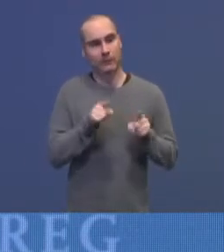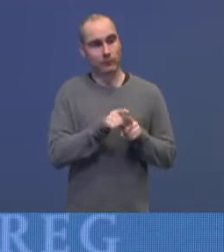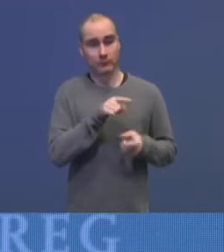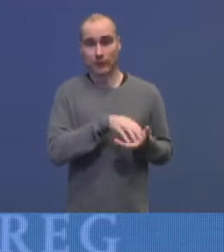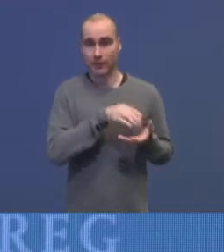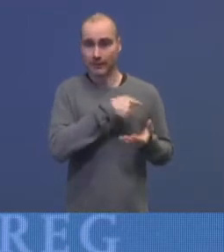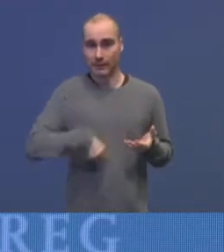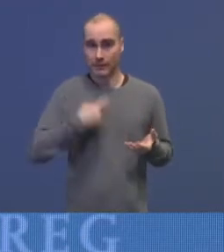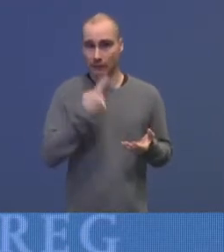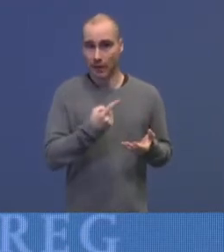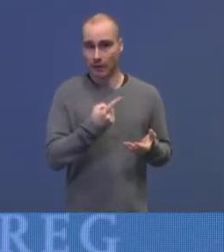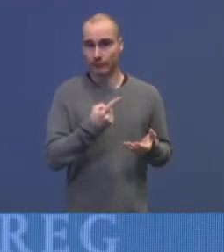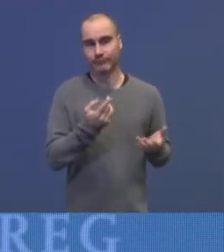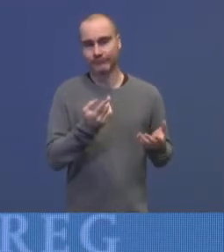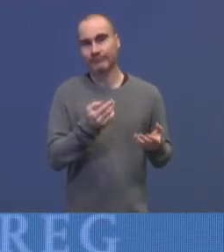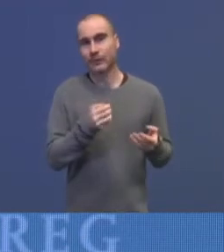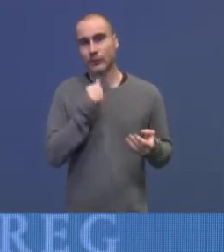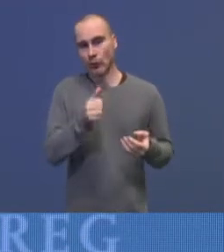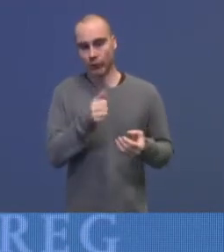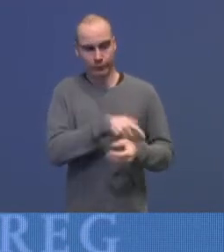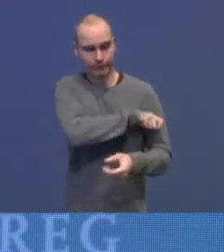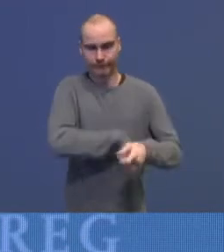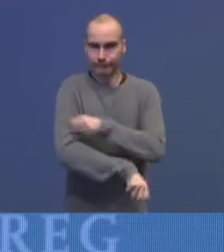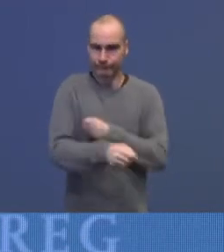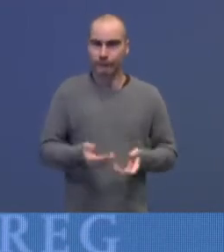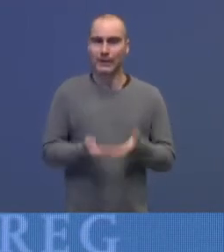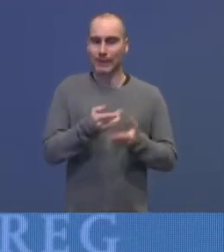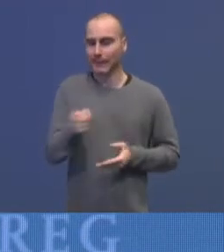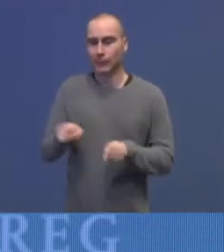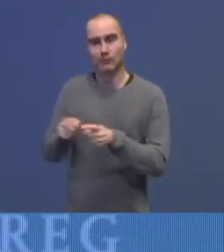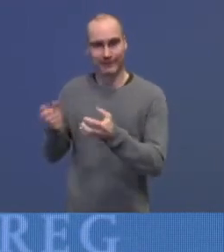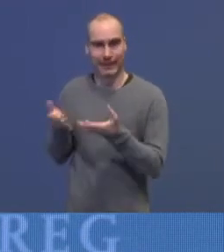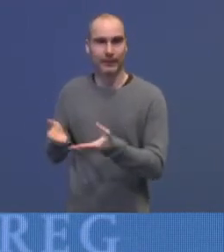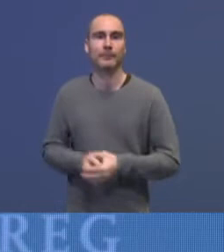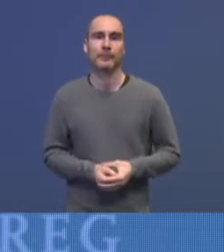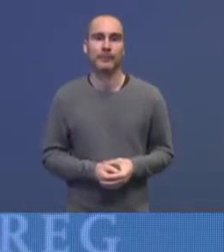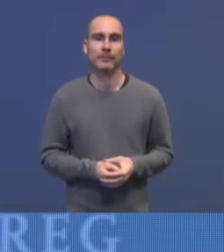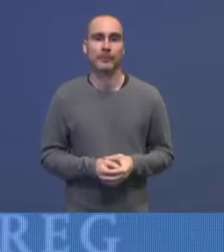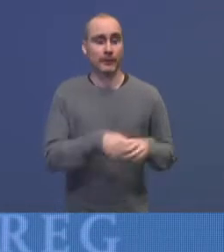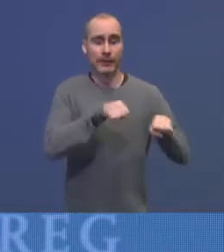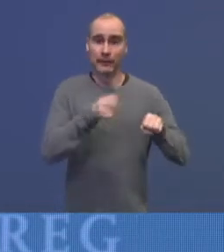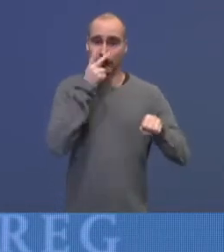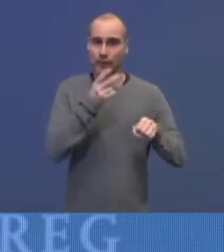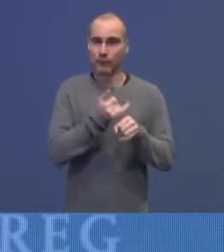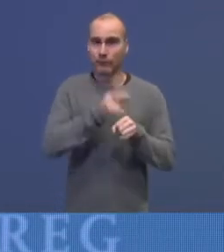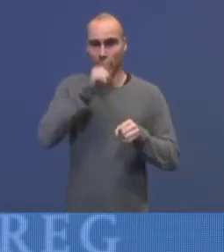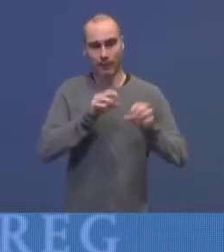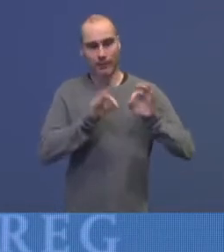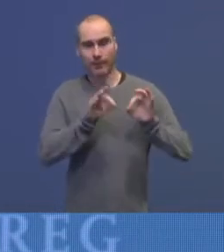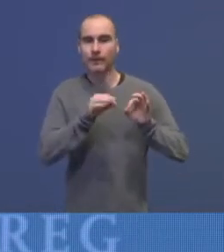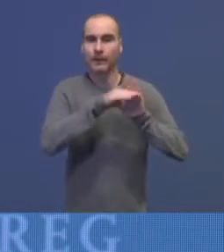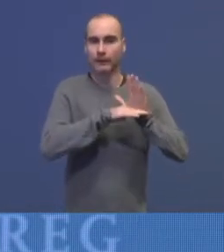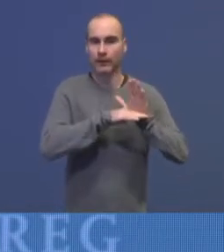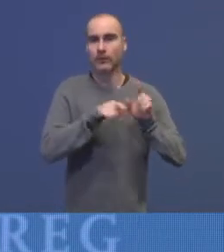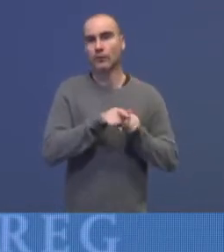ikke la dette komme i veien for å bistå de som nå trenger hjelp. Regjeringen vil se på hvordan vi kan justere regelverket,